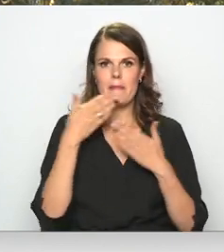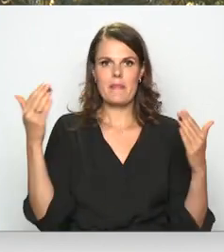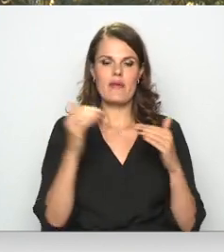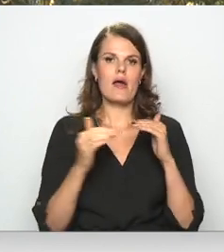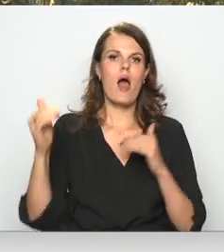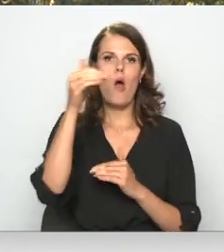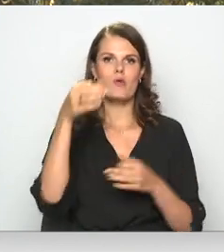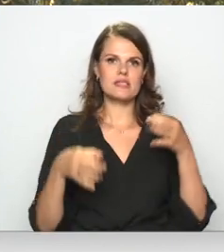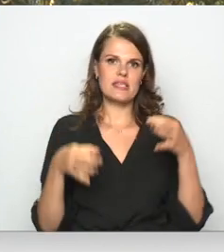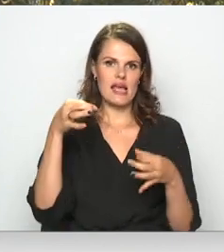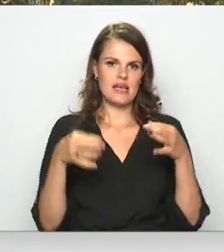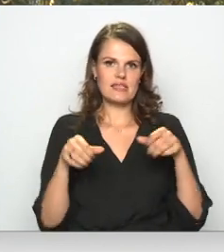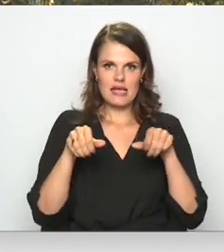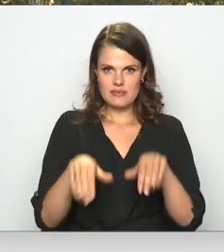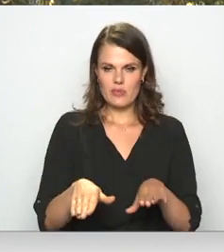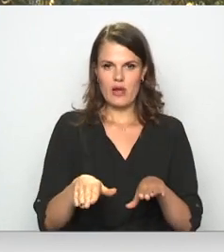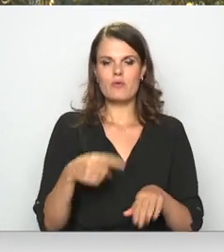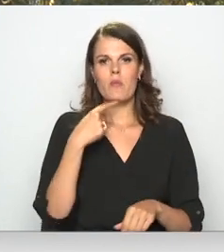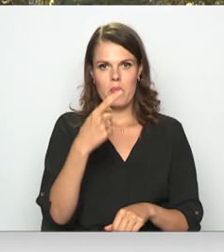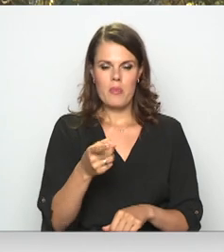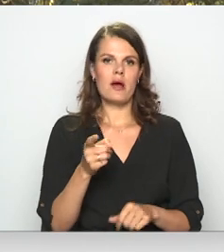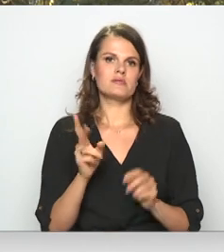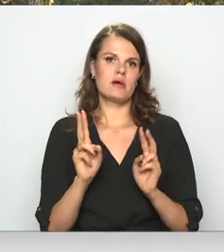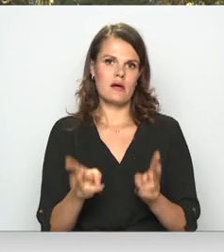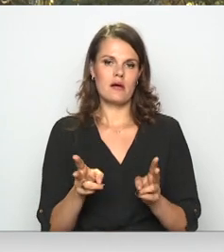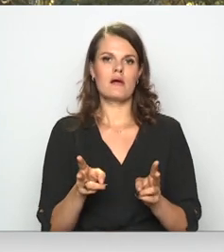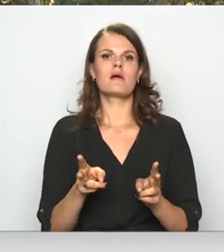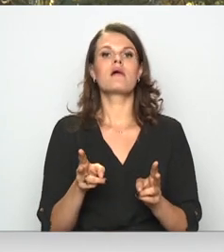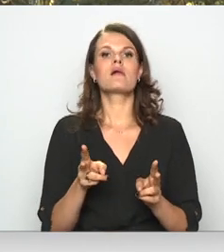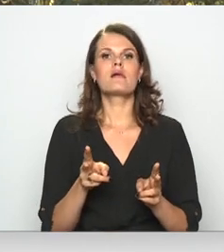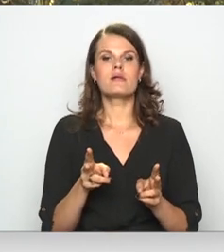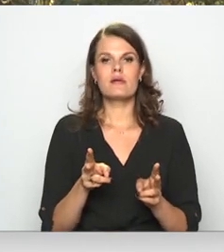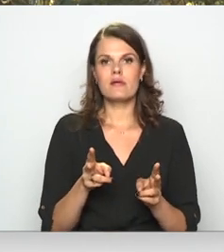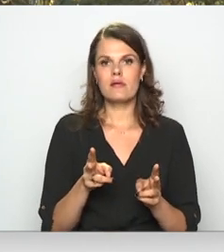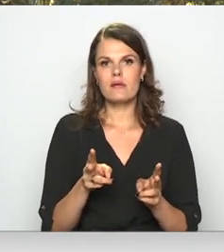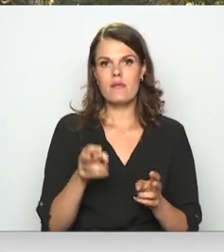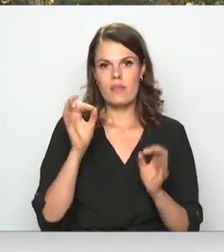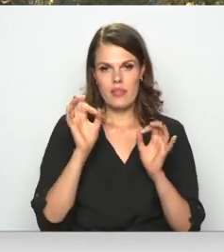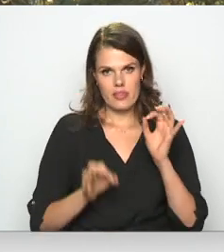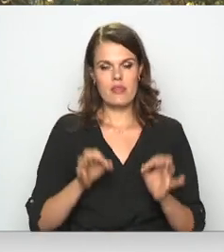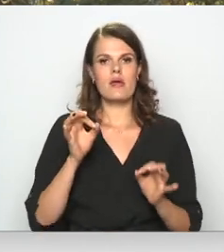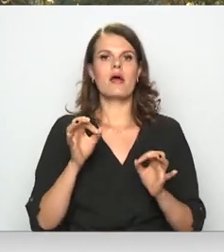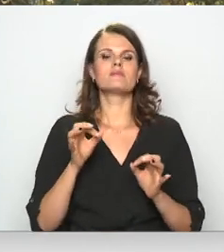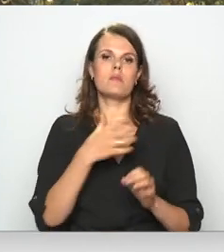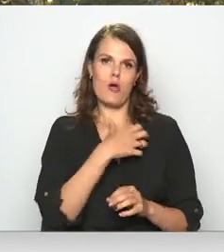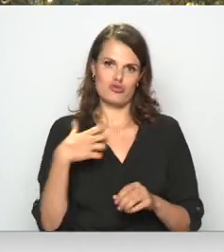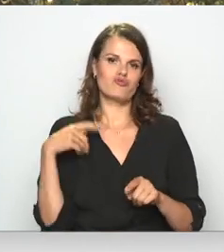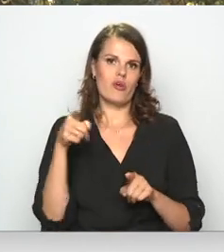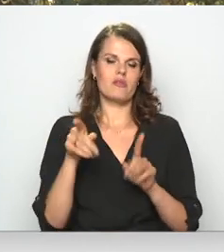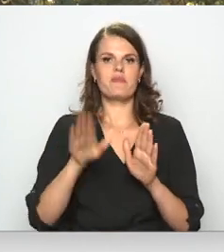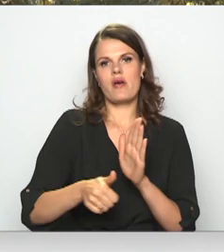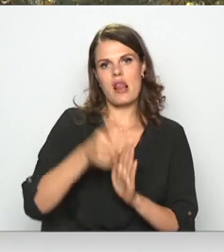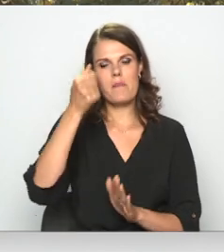augstākās tiesas priedumas, kur ir pateikts un uzsvērts, ka tieši pašvaldības ir tās, kuras